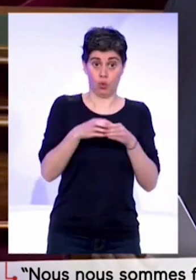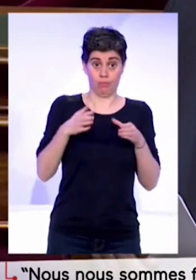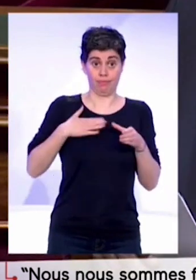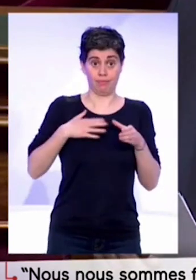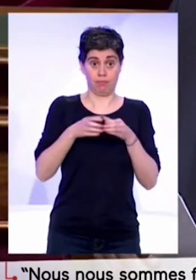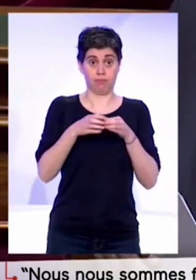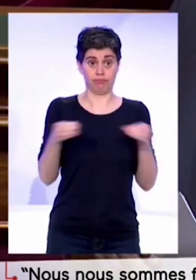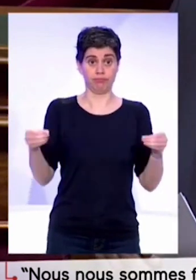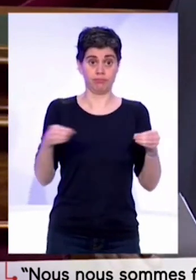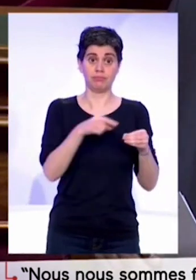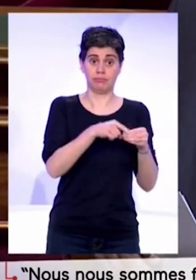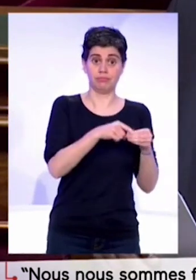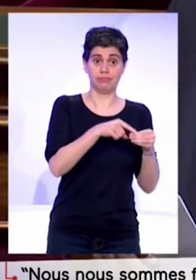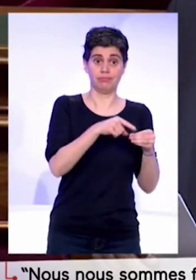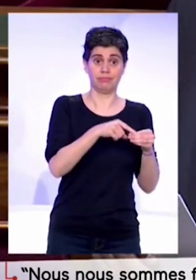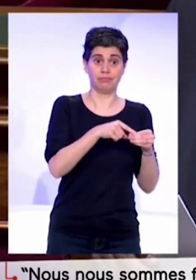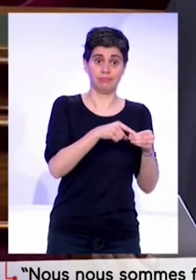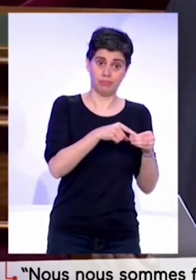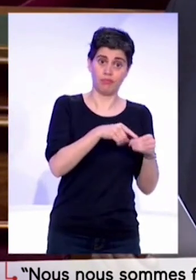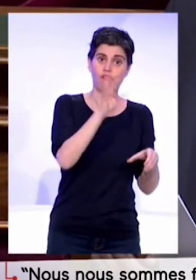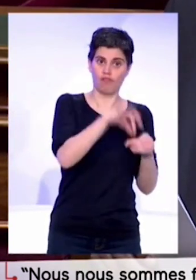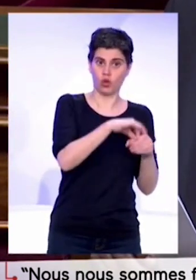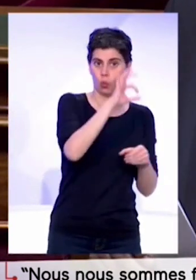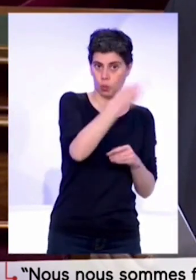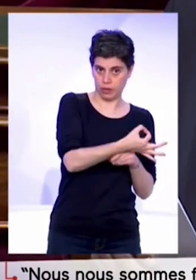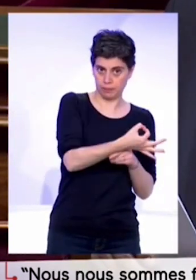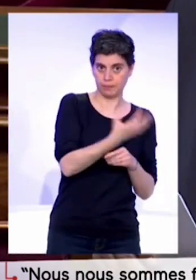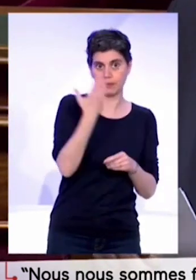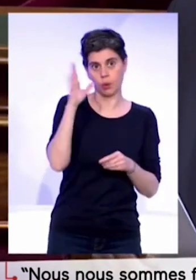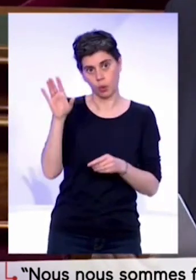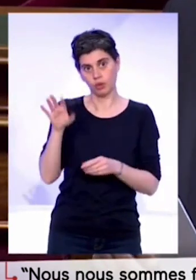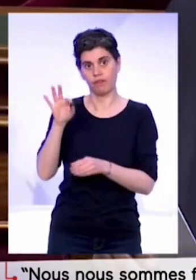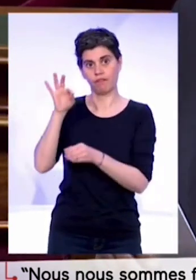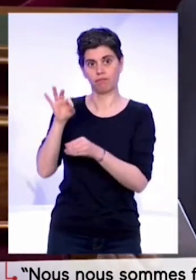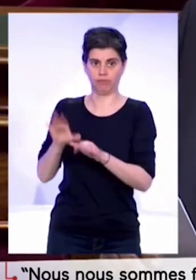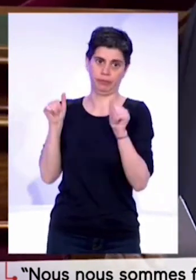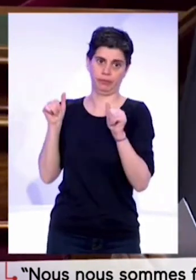de mes collègues voteront favorablement, alors que l'autre s'abstiendra. Je vous remercie.